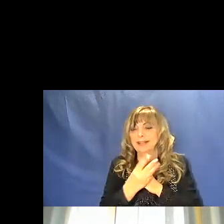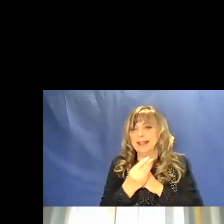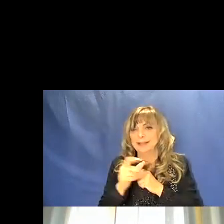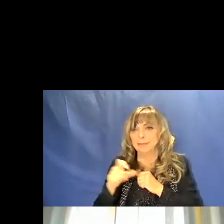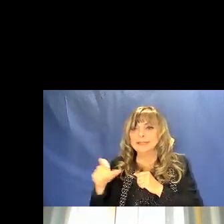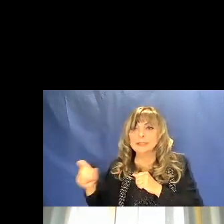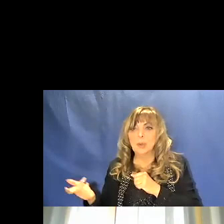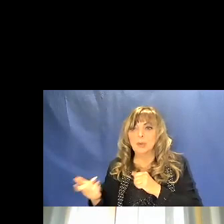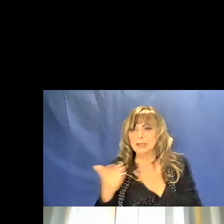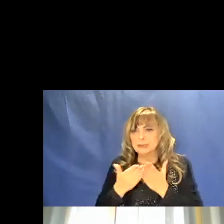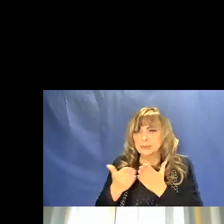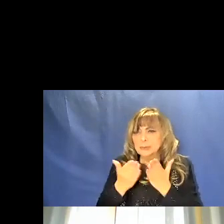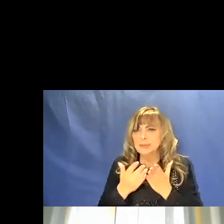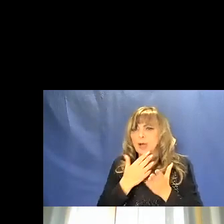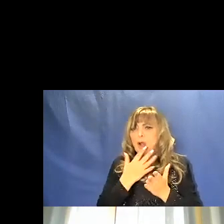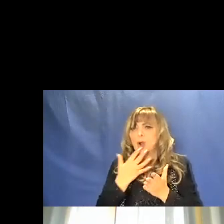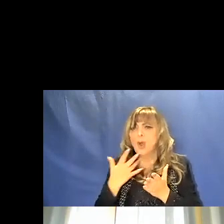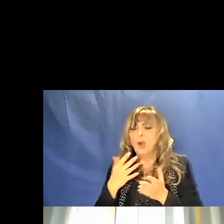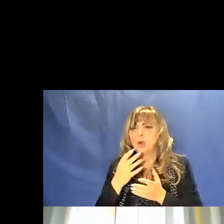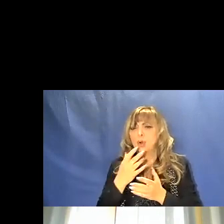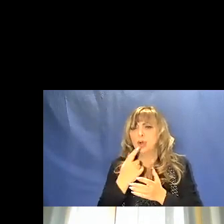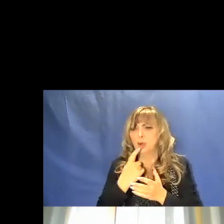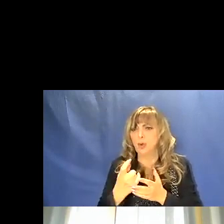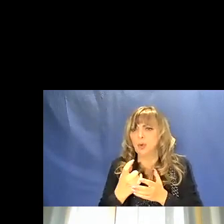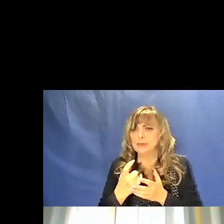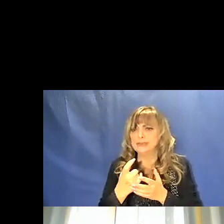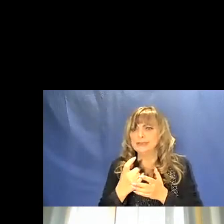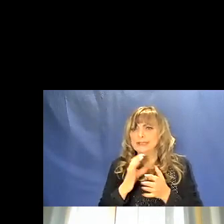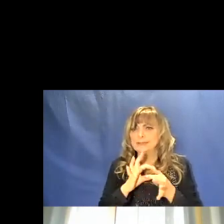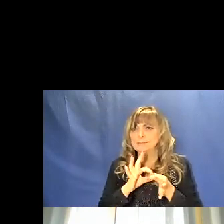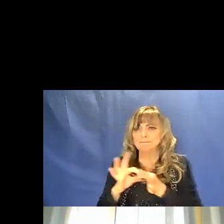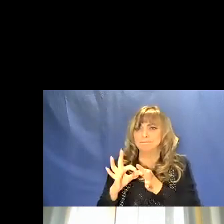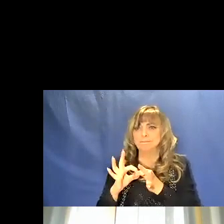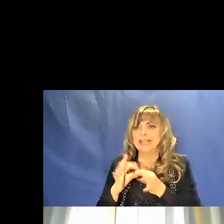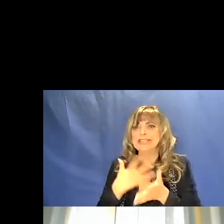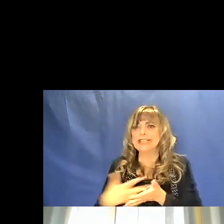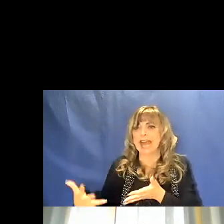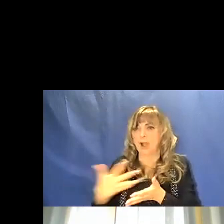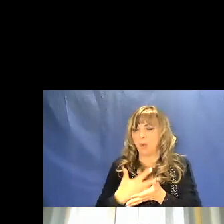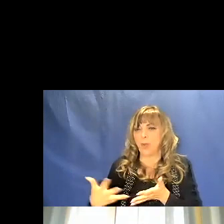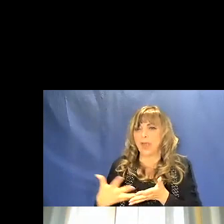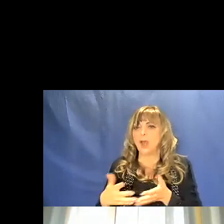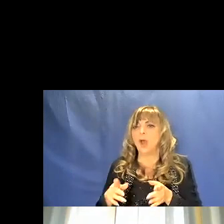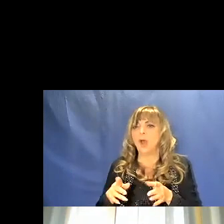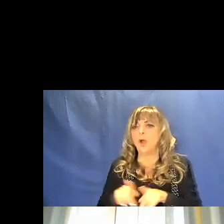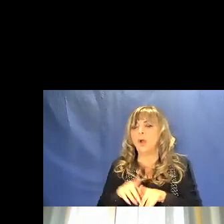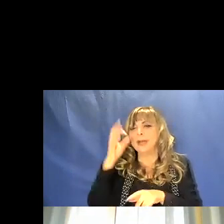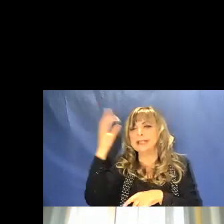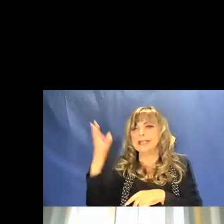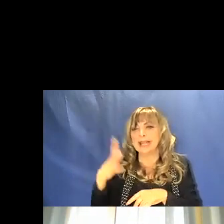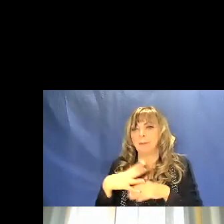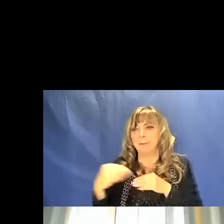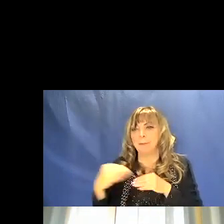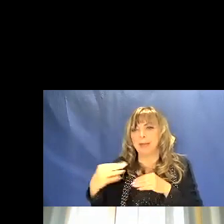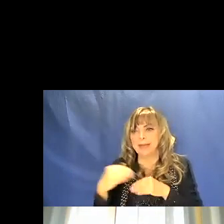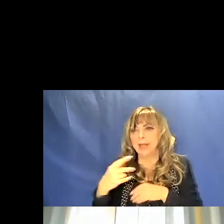colore rosso dell'ocra nelle sepolture ha richiamato il colore del sangue quindi come se l'uso di penne rosse